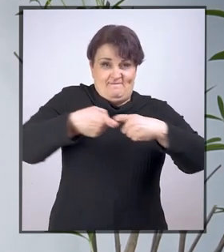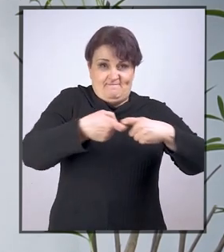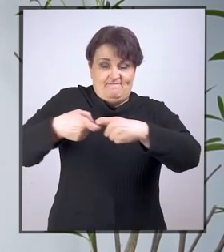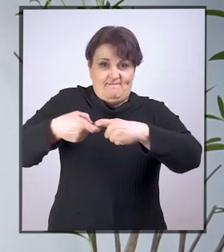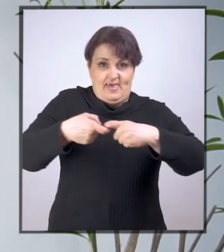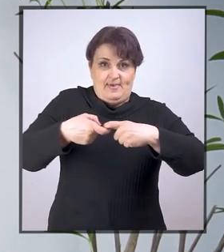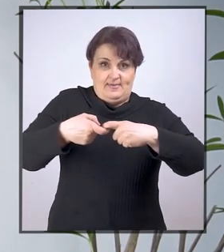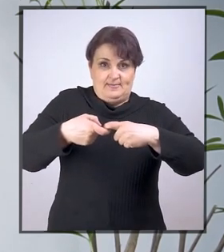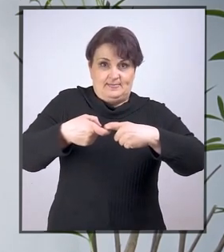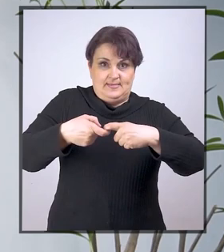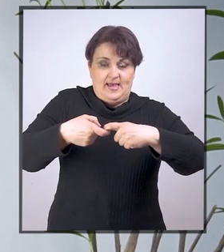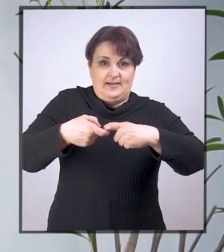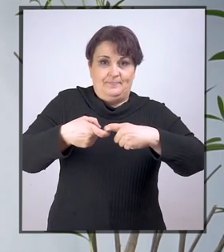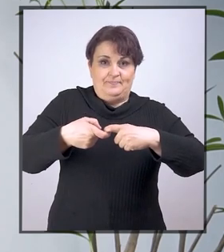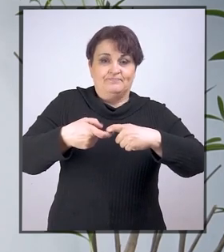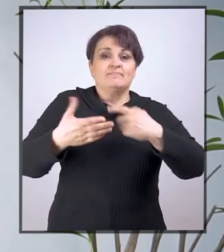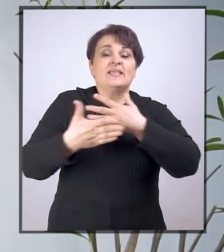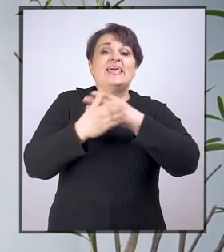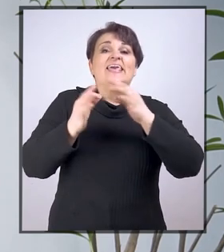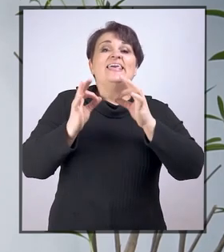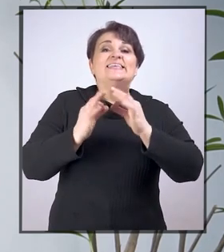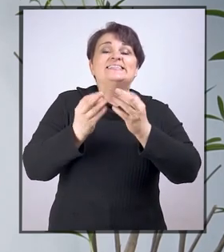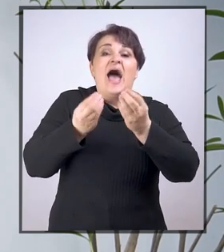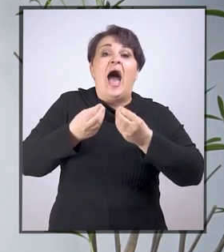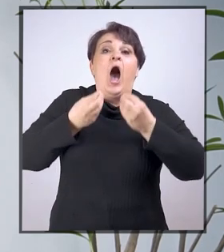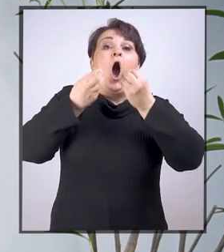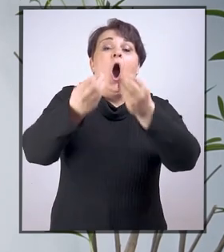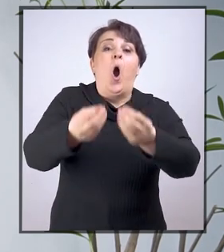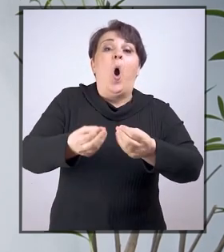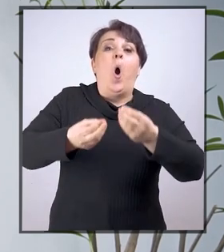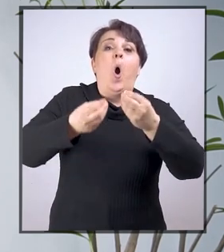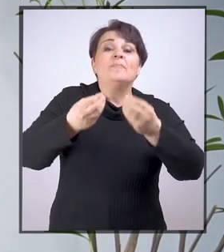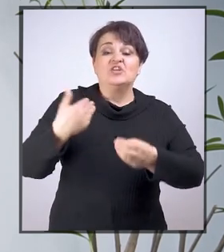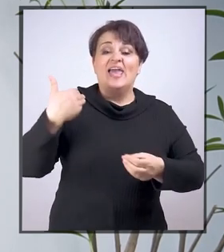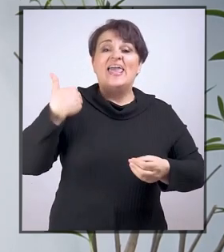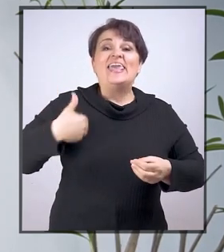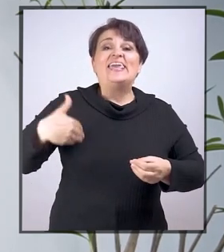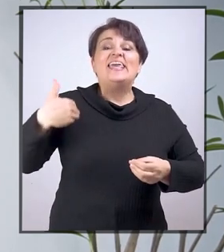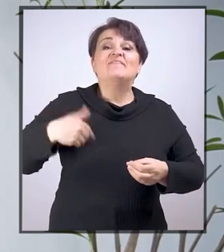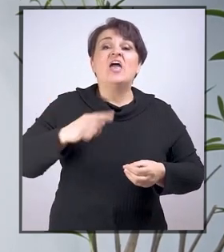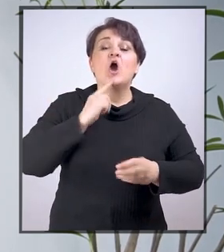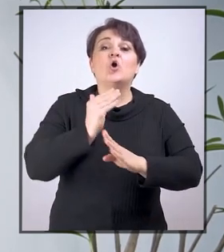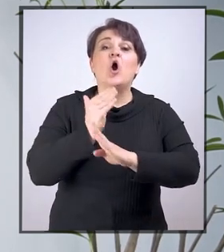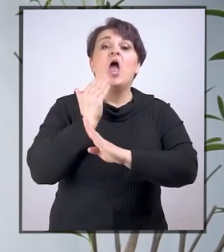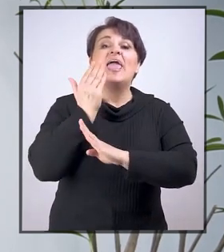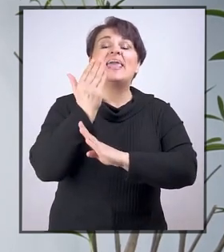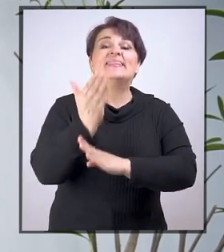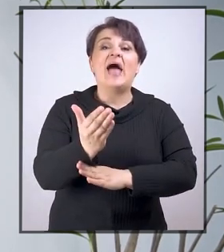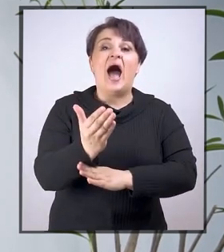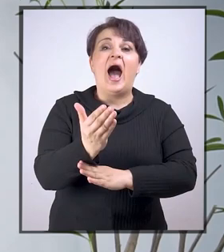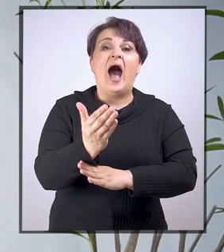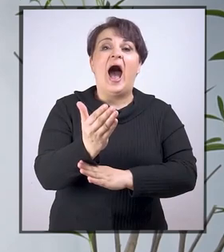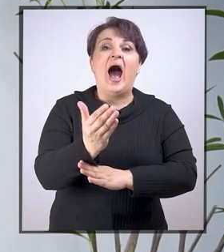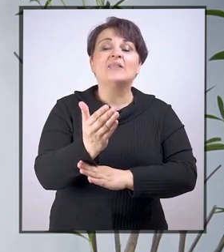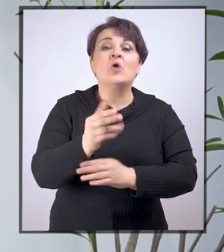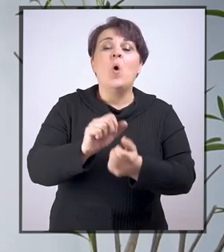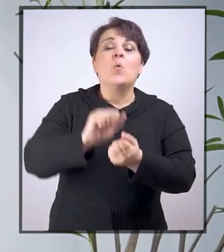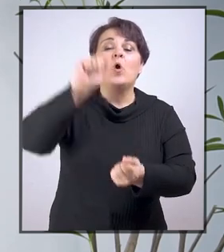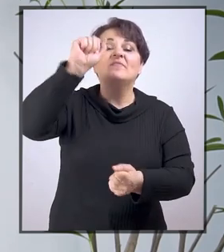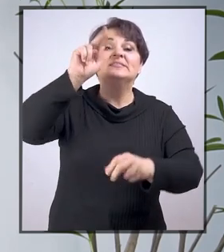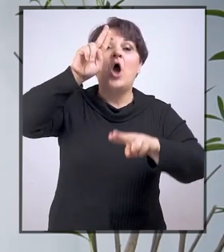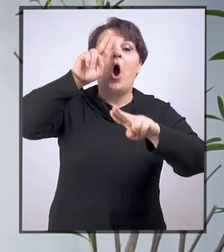blisko je vezan za objašnjenje invaliditeta koje je dato u